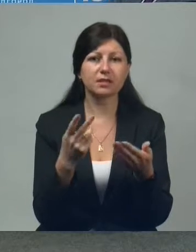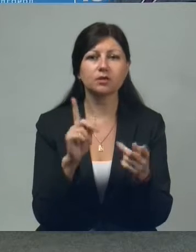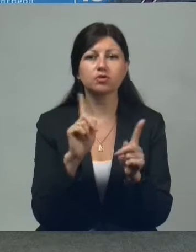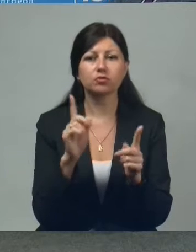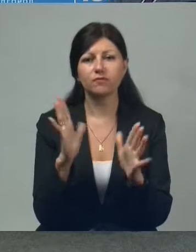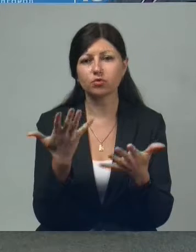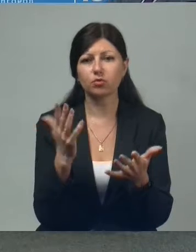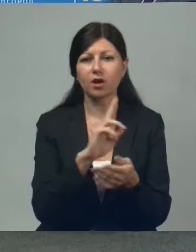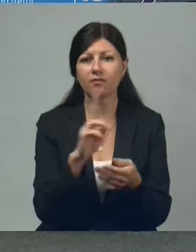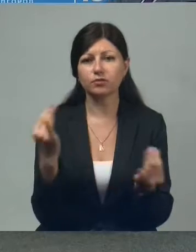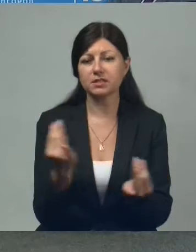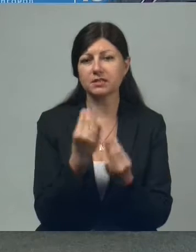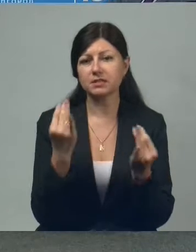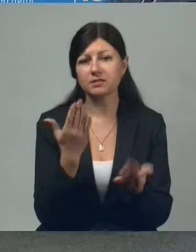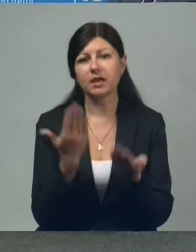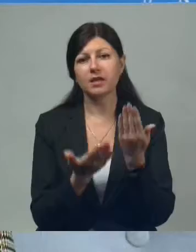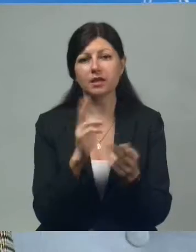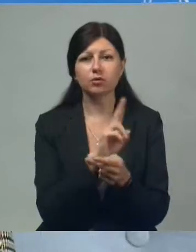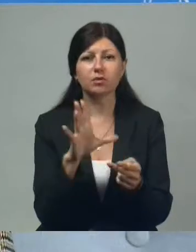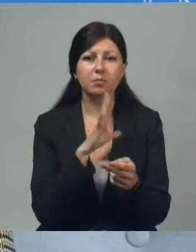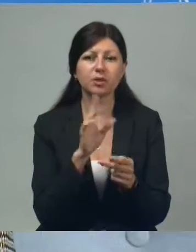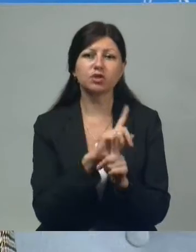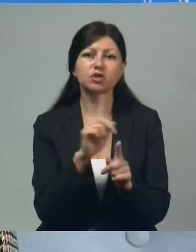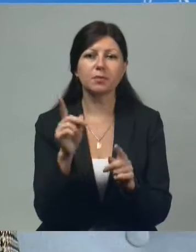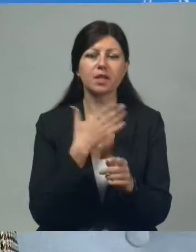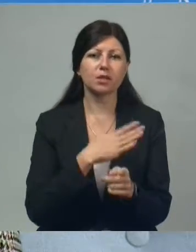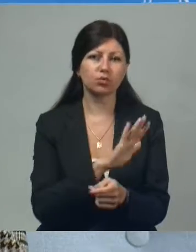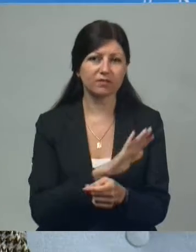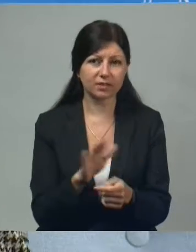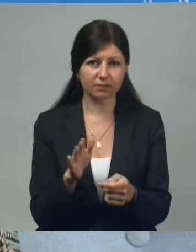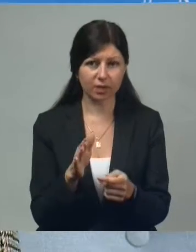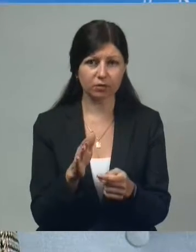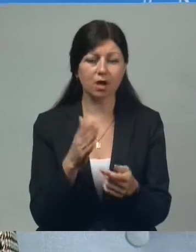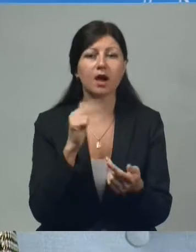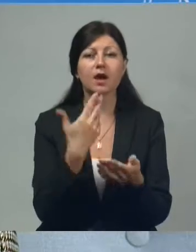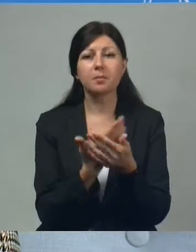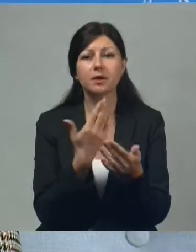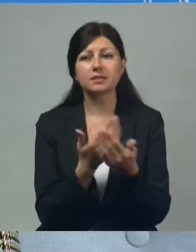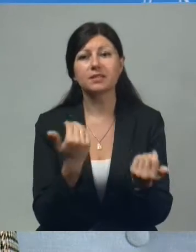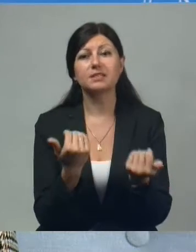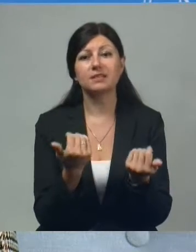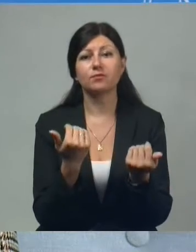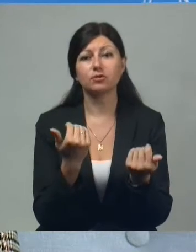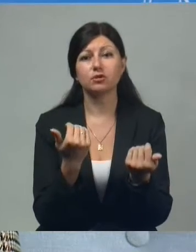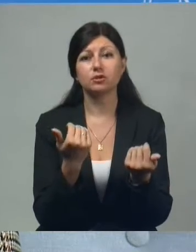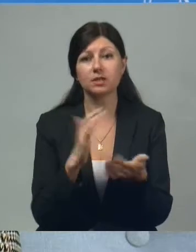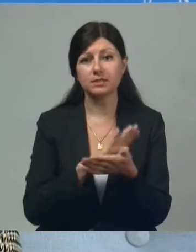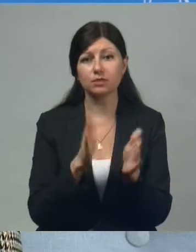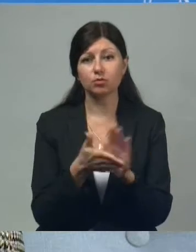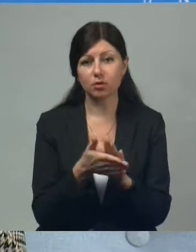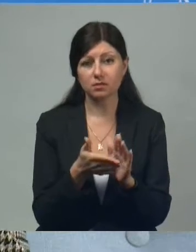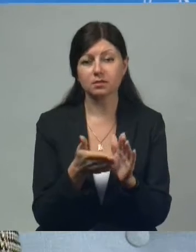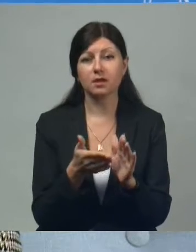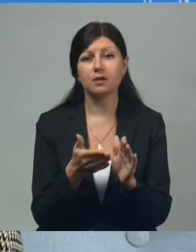заинтересовало или кто-то чем-то был неудовлетворен. Но, как показала сегодняшняя ситуация,